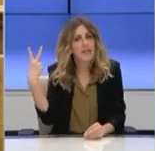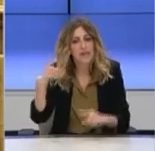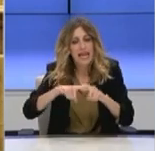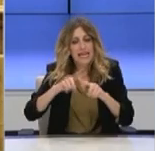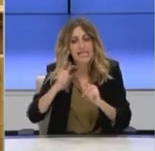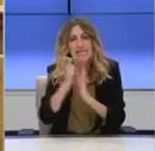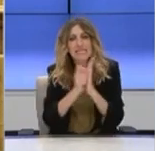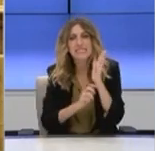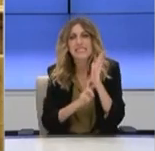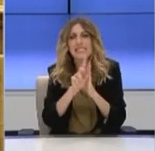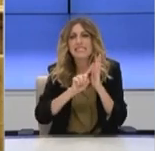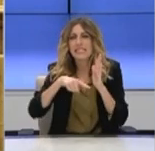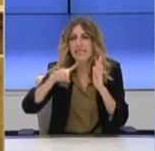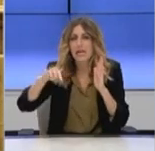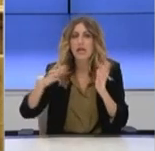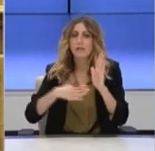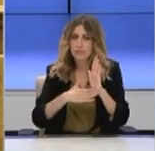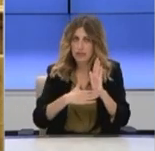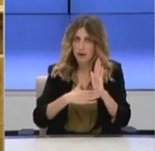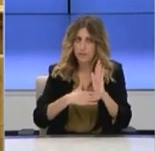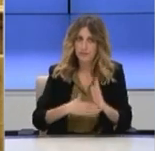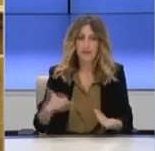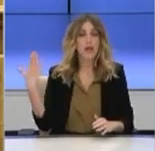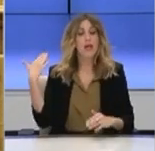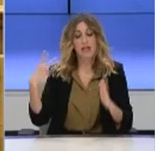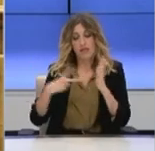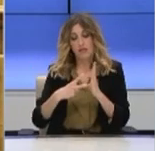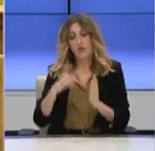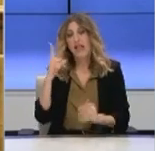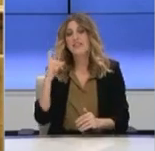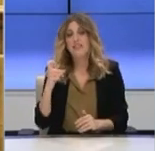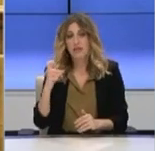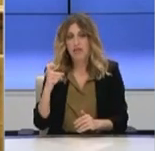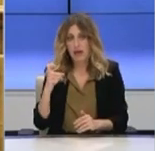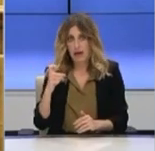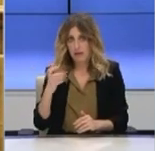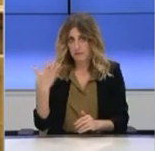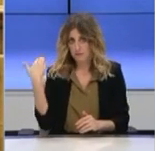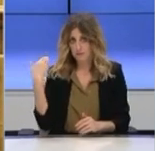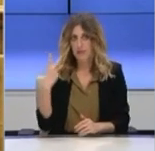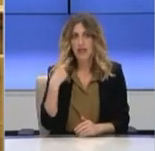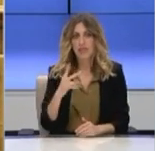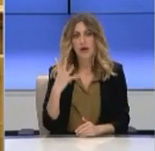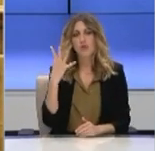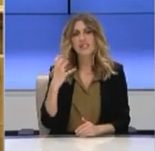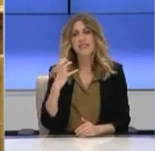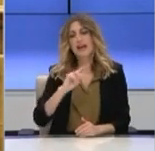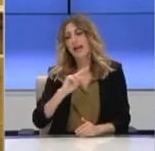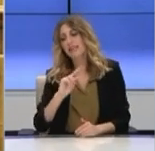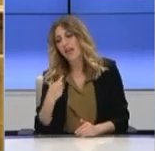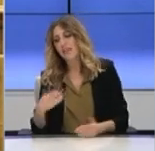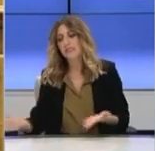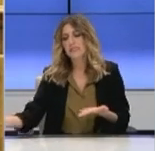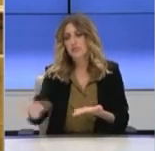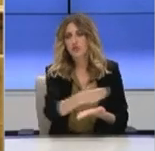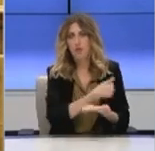Το 2010, λίγο πριν σκάσει το κανόνι, είμασταν στα 240 ΑΕΠ. Και